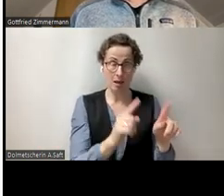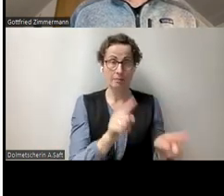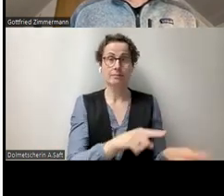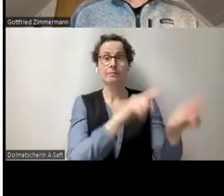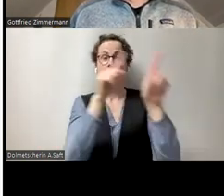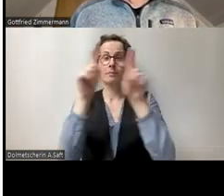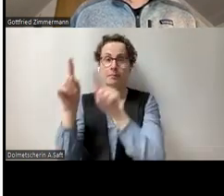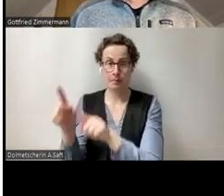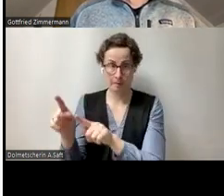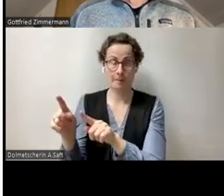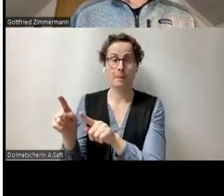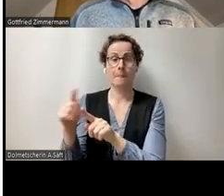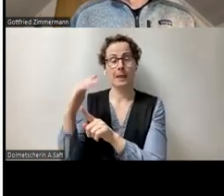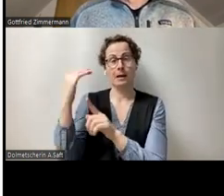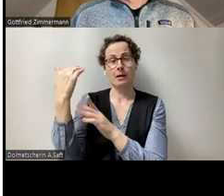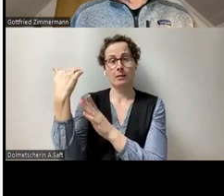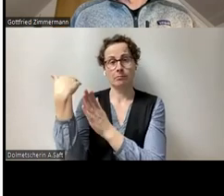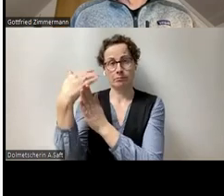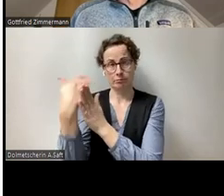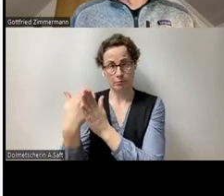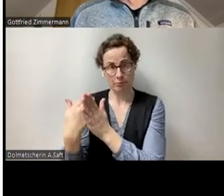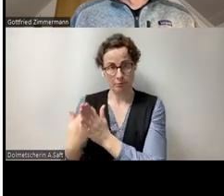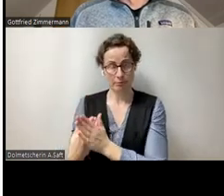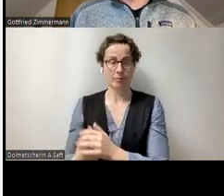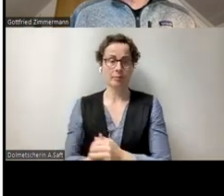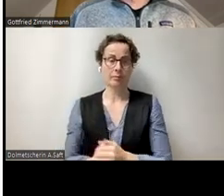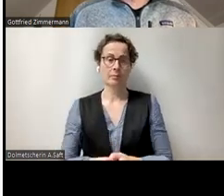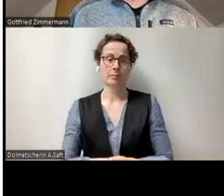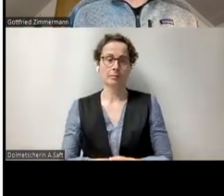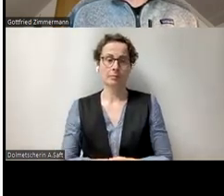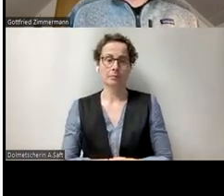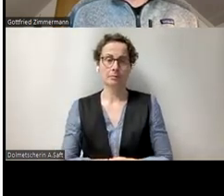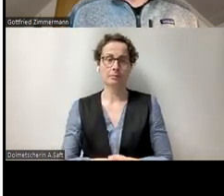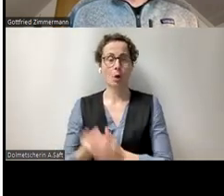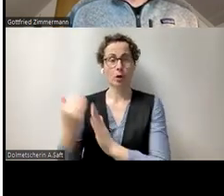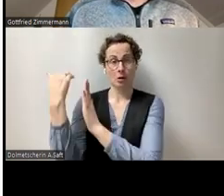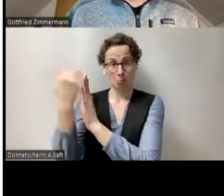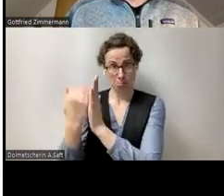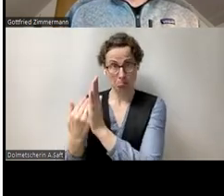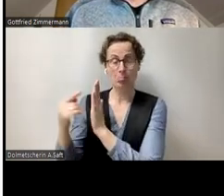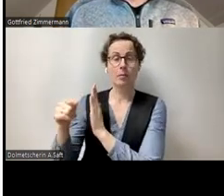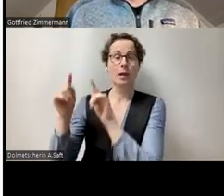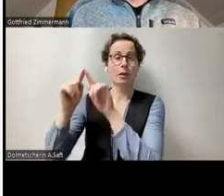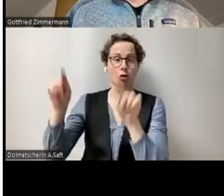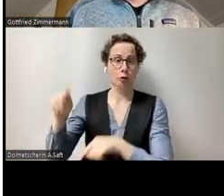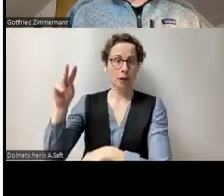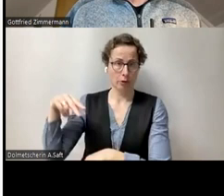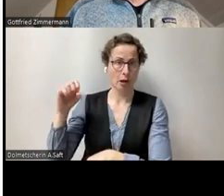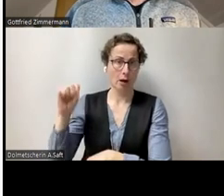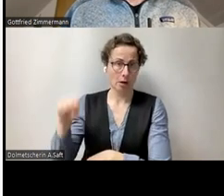als eine verschachtelte Liste mit Text darstellen. Und das kann dann auch von einem Screenreader vorgelesen werden.